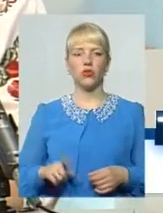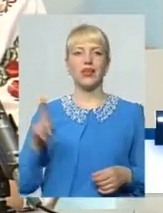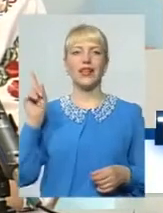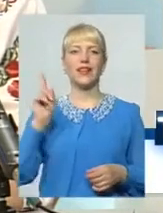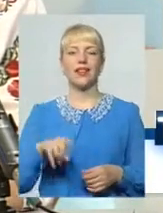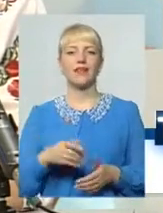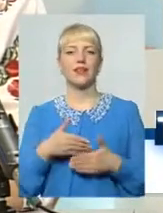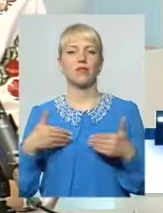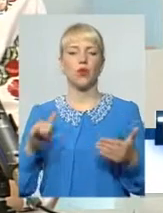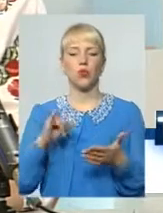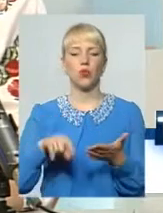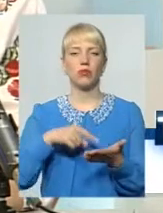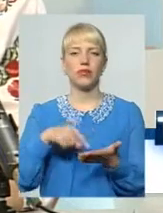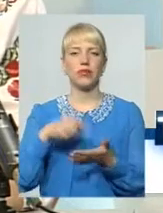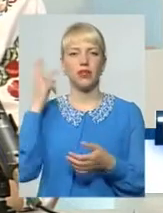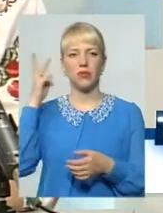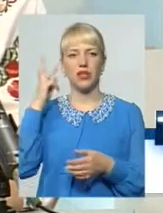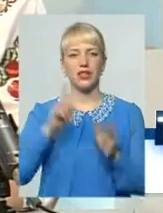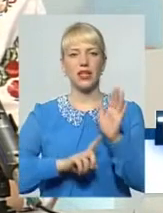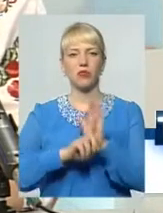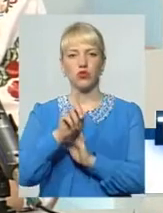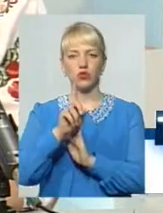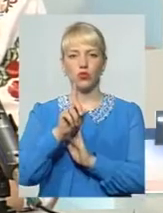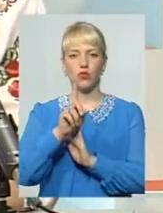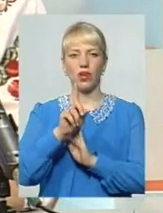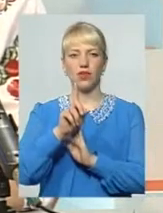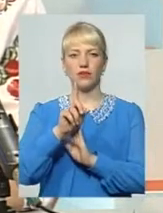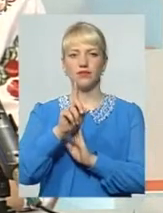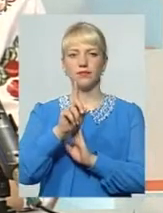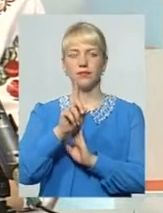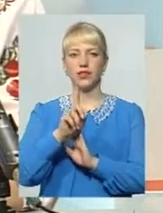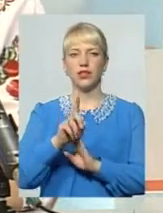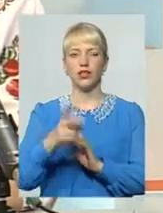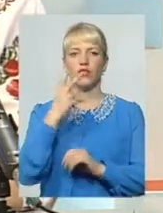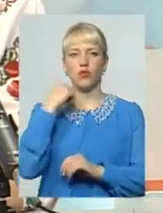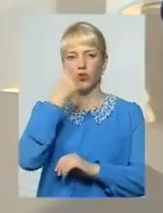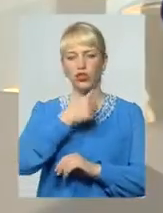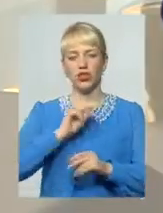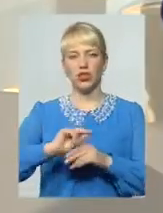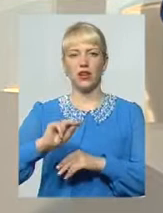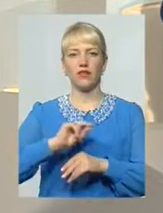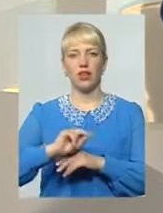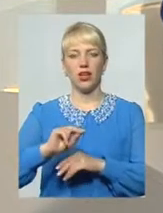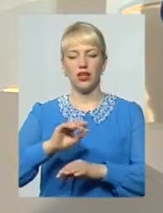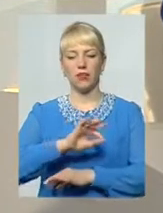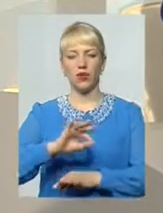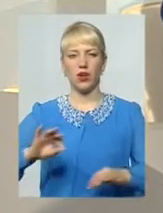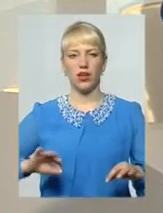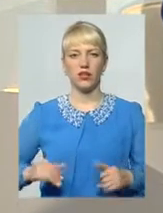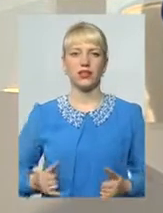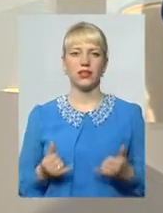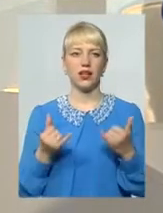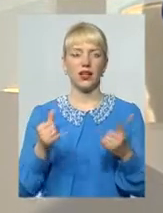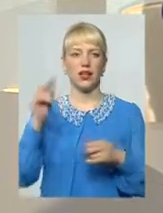ми в місті Хмельницькому започаткували дворічний навчальний проєкт для